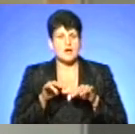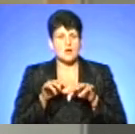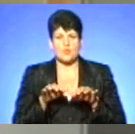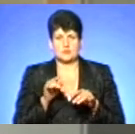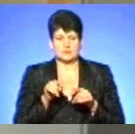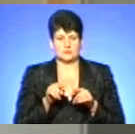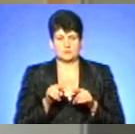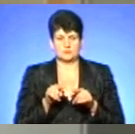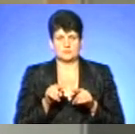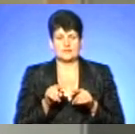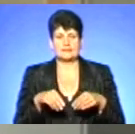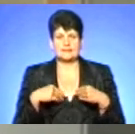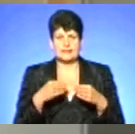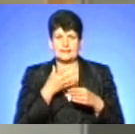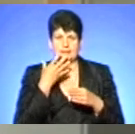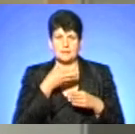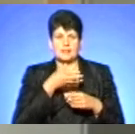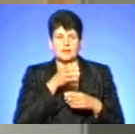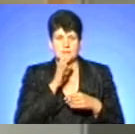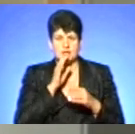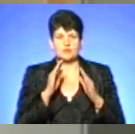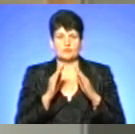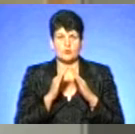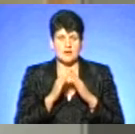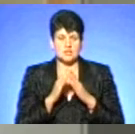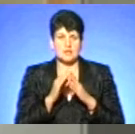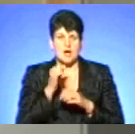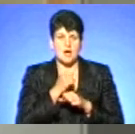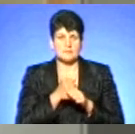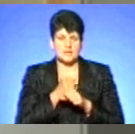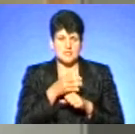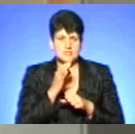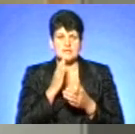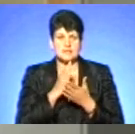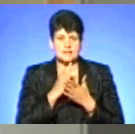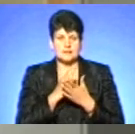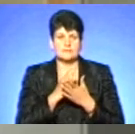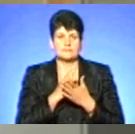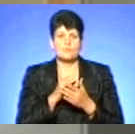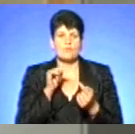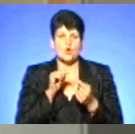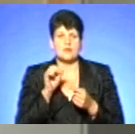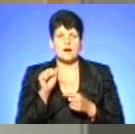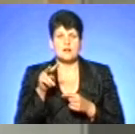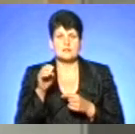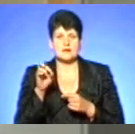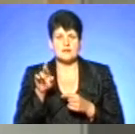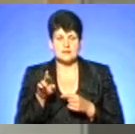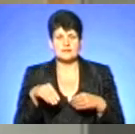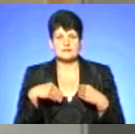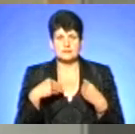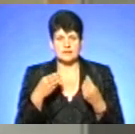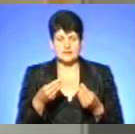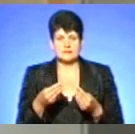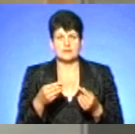алергії, дати таблеточку препарату від алергії. Іншого нічого не робити, і якомога швидше транспортувати пацієнта до медичного закладу, де